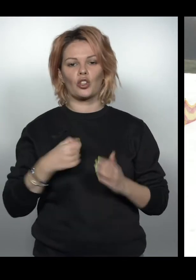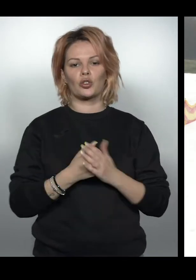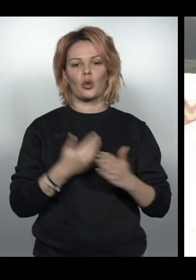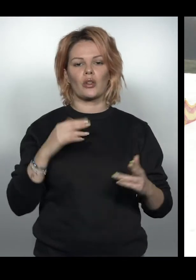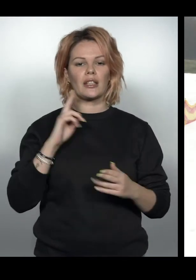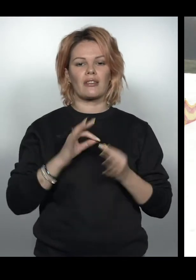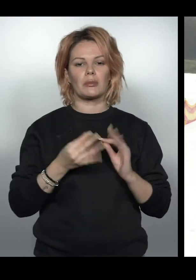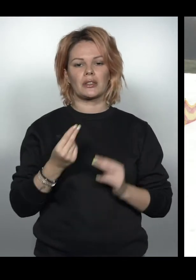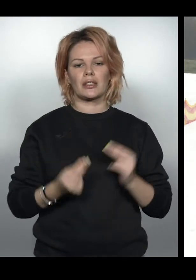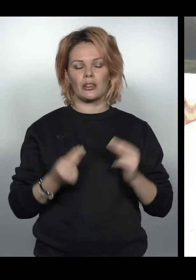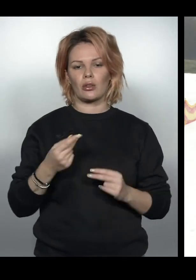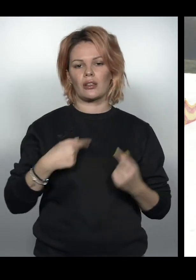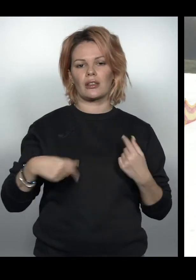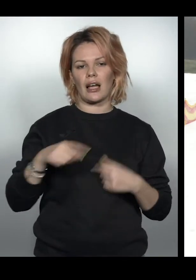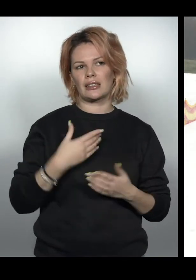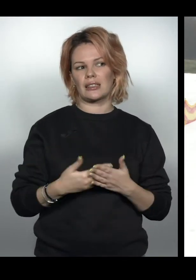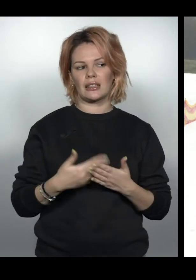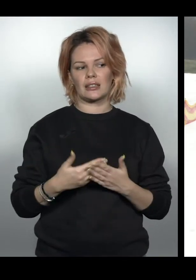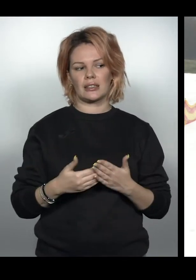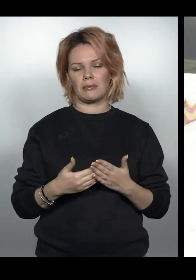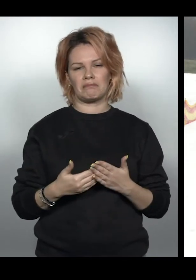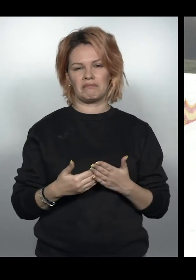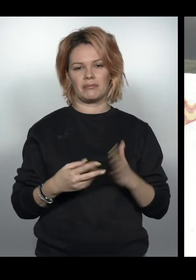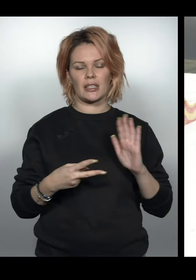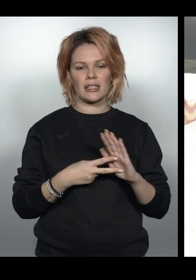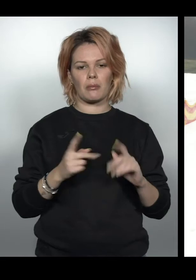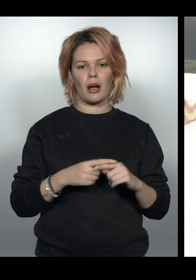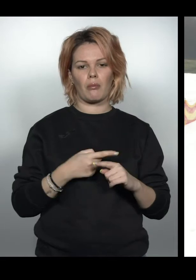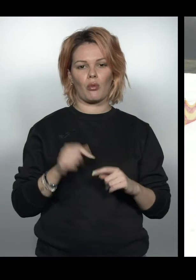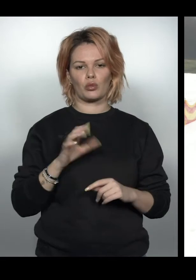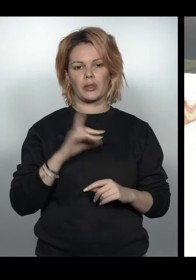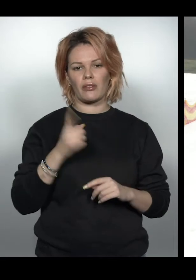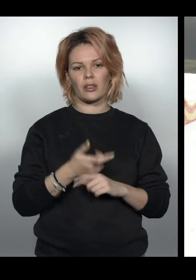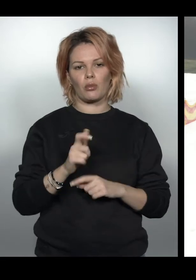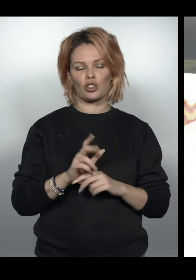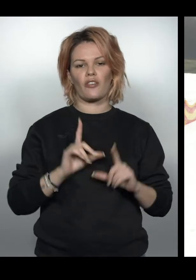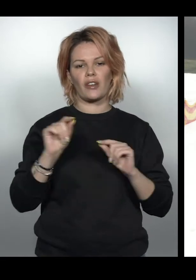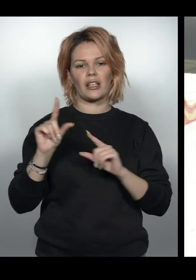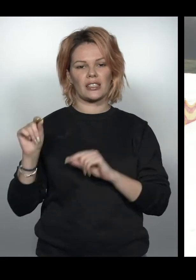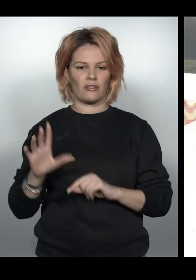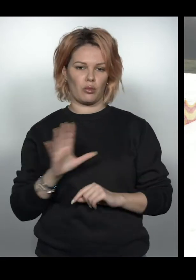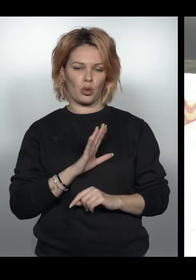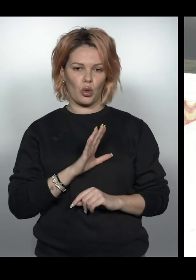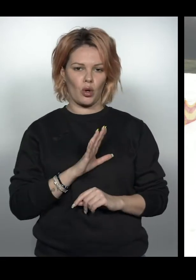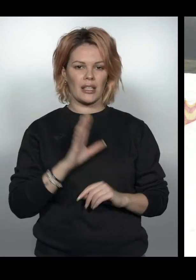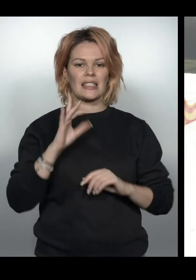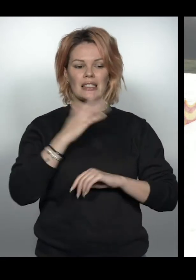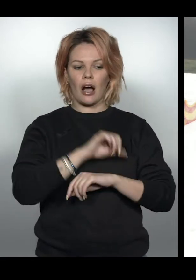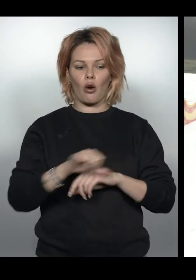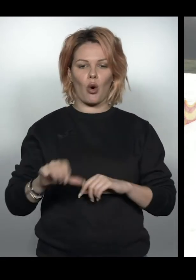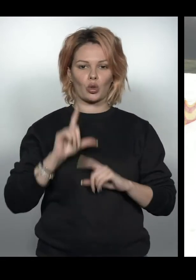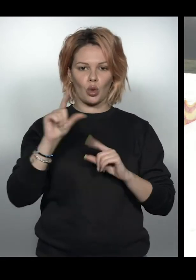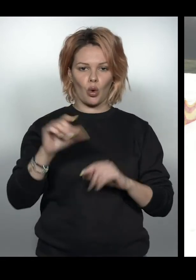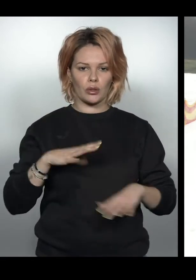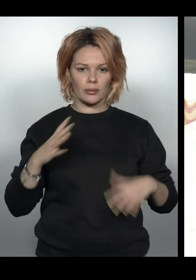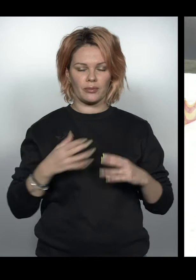Тобто до Дефлімпійських ігор у нас, здається, десь сім або, може, більше виїздів було за